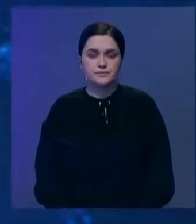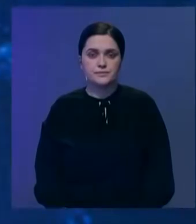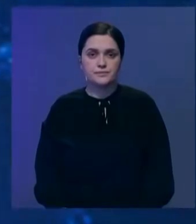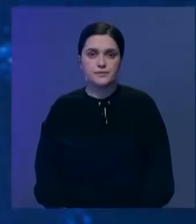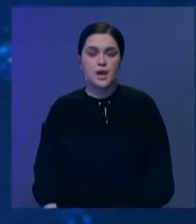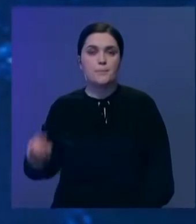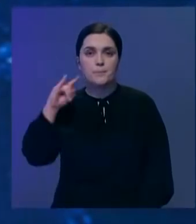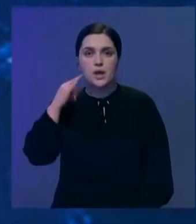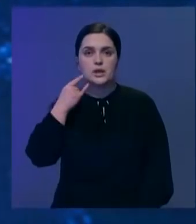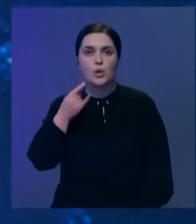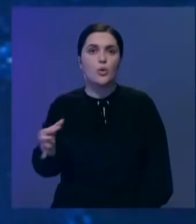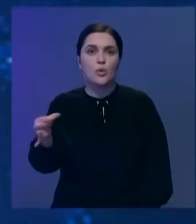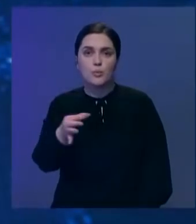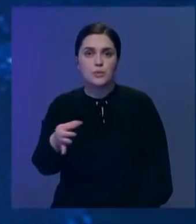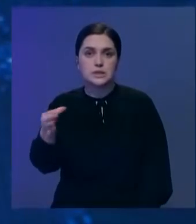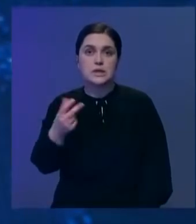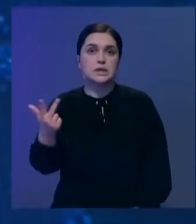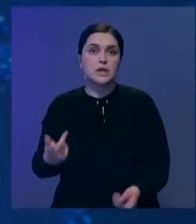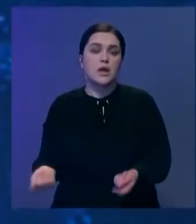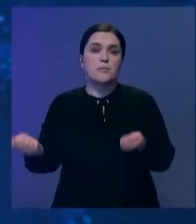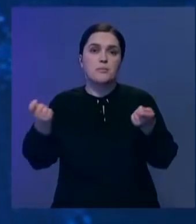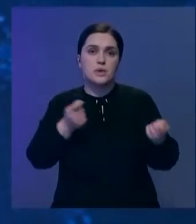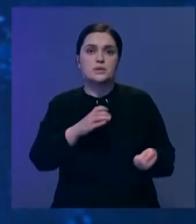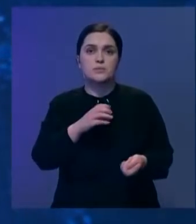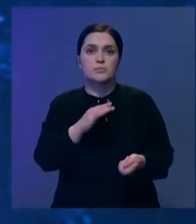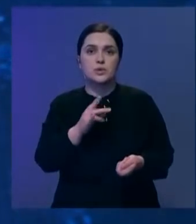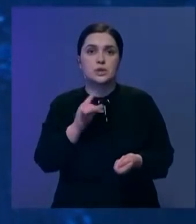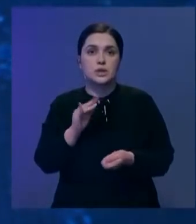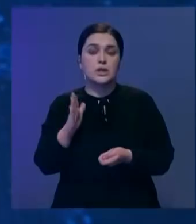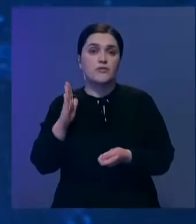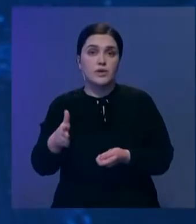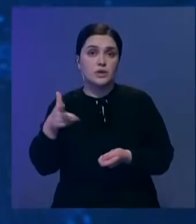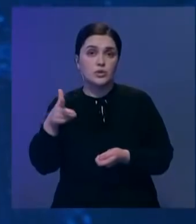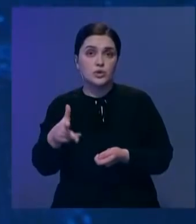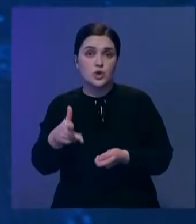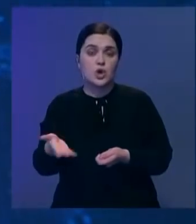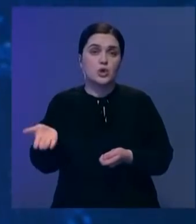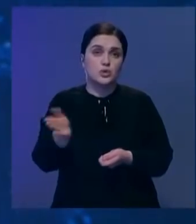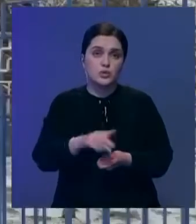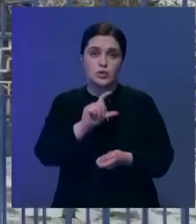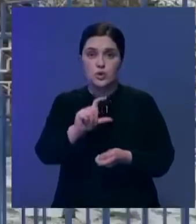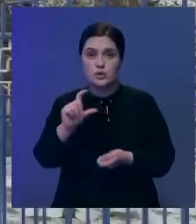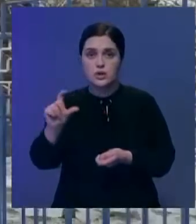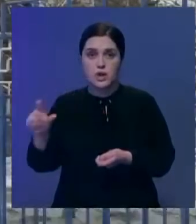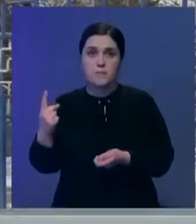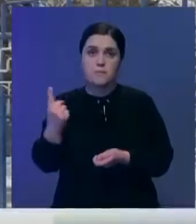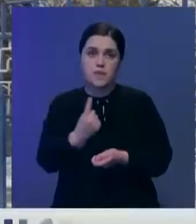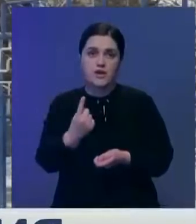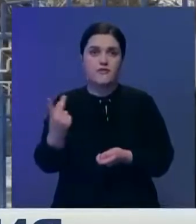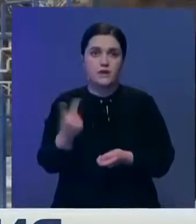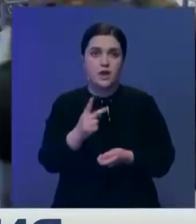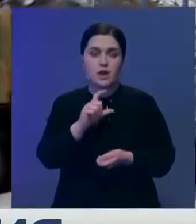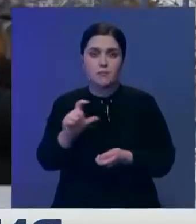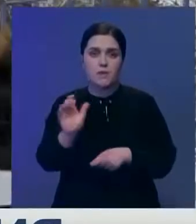В Павлодарскую область прибыла третья партия вакцины «Спутник ВИМ». Около 3 тысяч доз первого и второго компонента отправили на